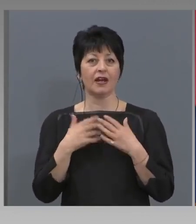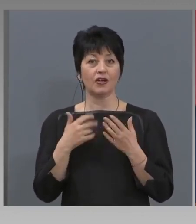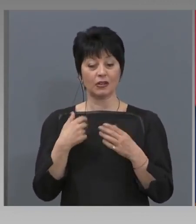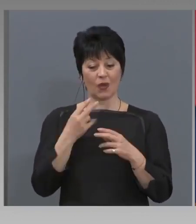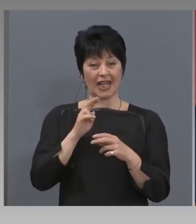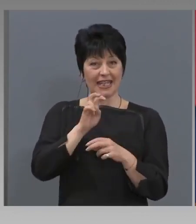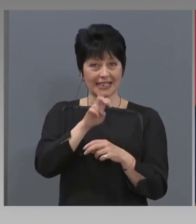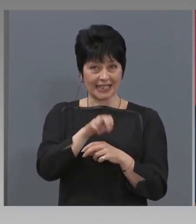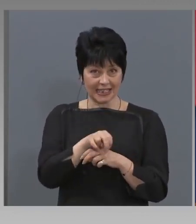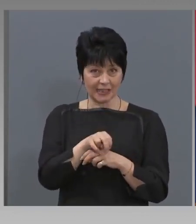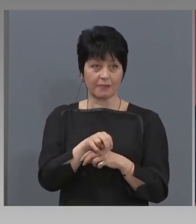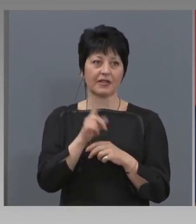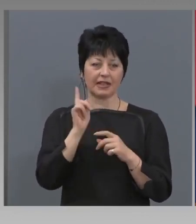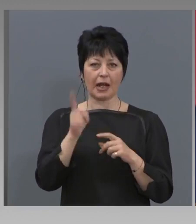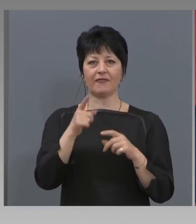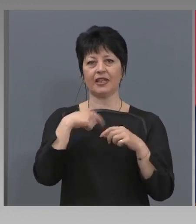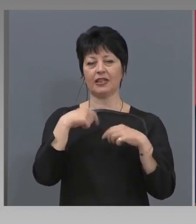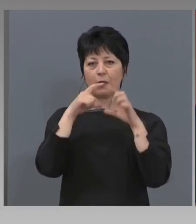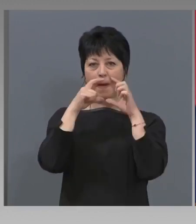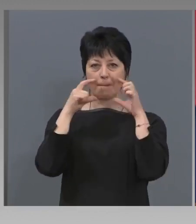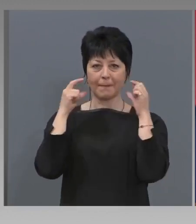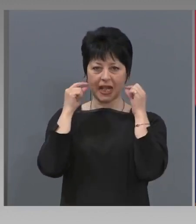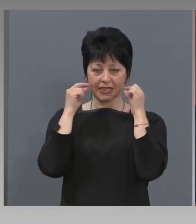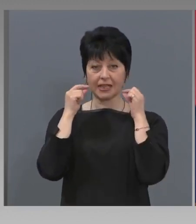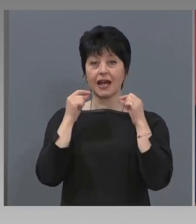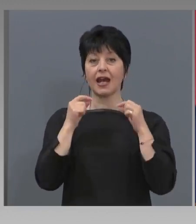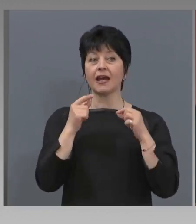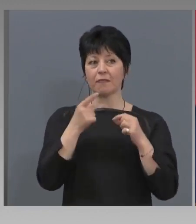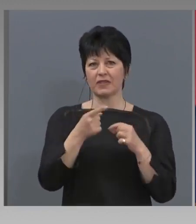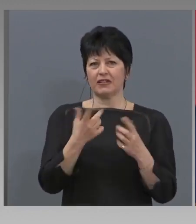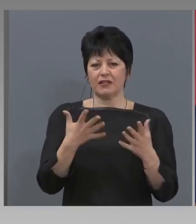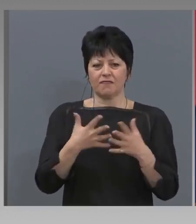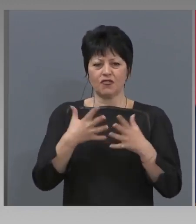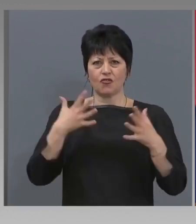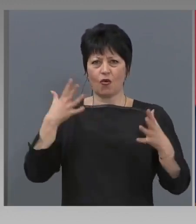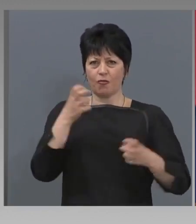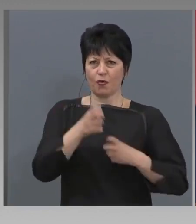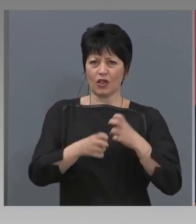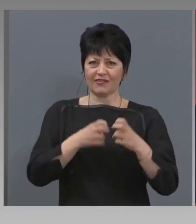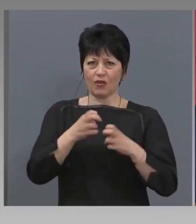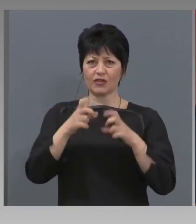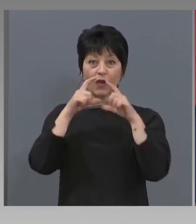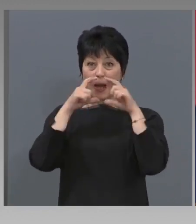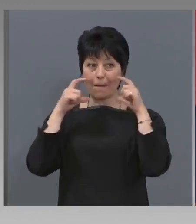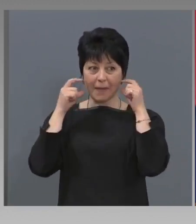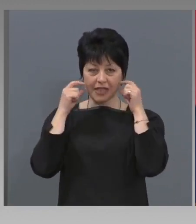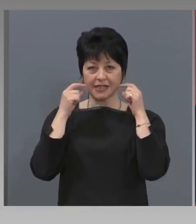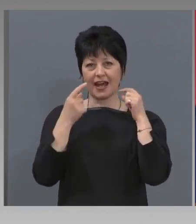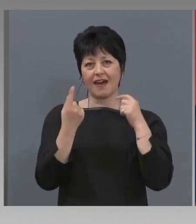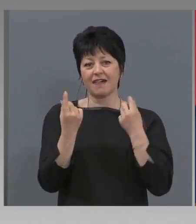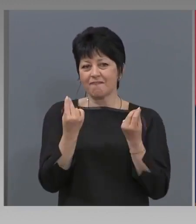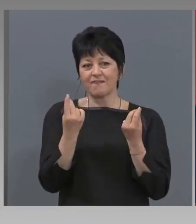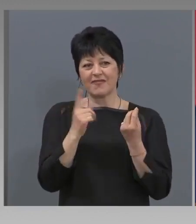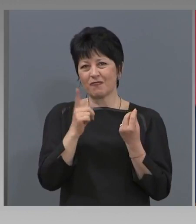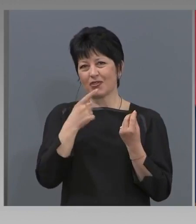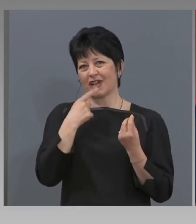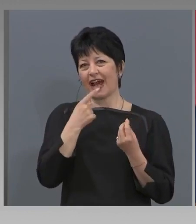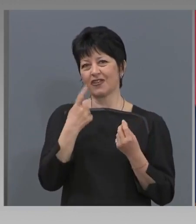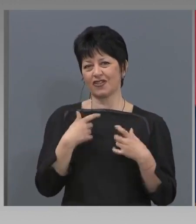Ако, повтарям, при тези милиони маски, които се произведаха, някой кажа, че няма. И